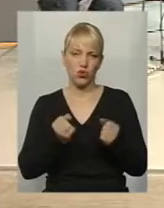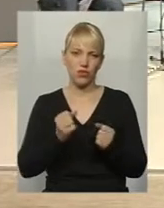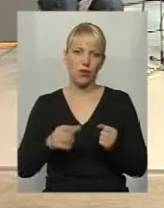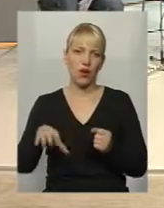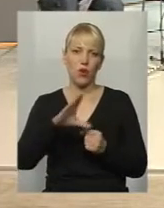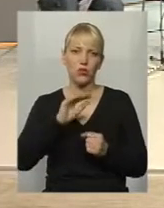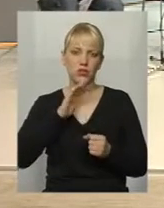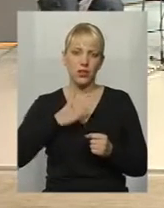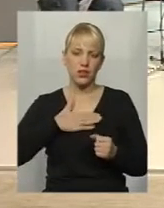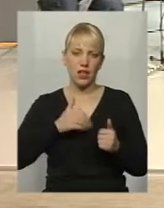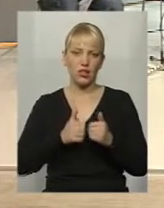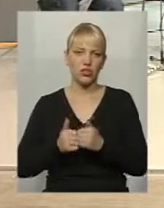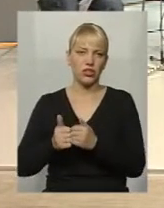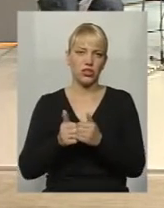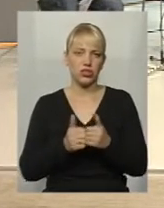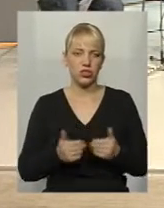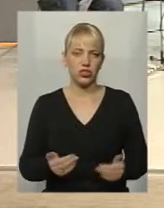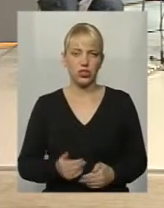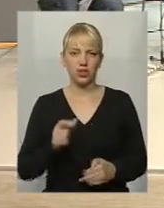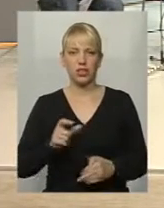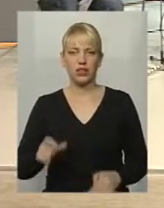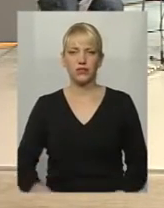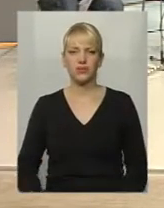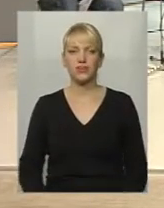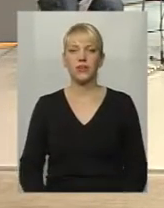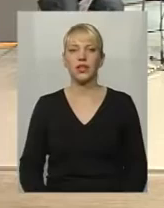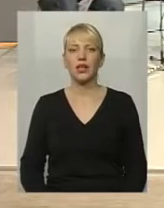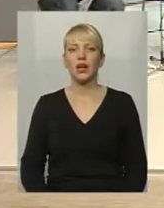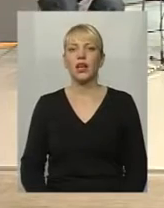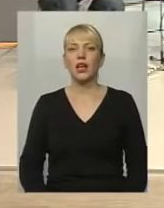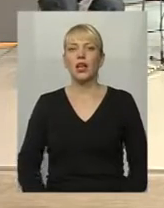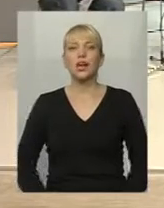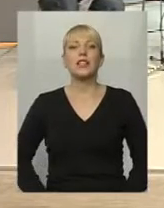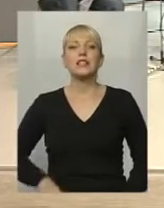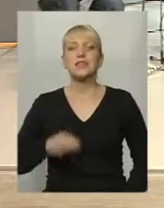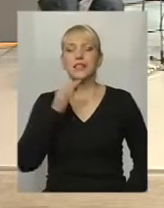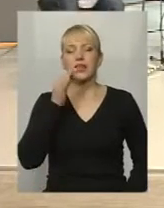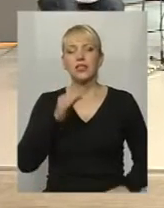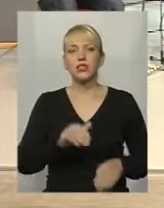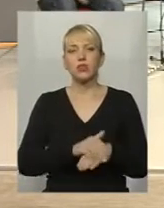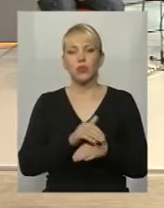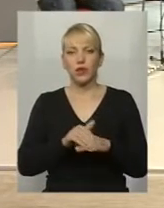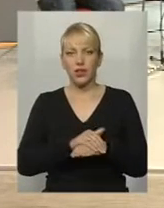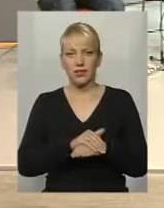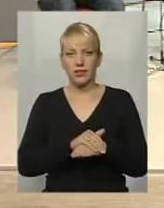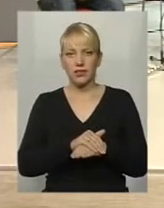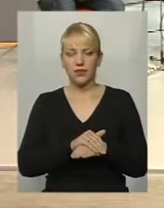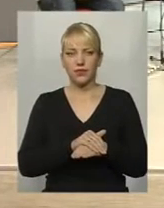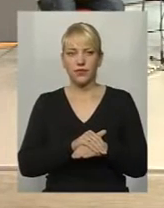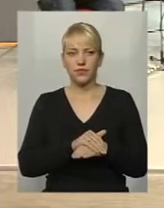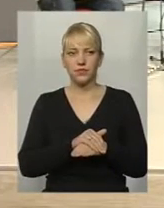жителів, нашої держави. Скажіть, будь ласка, Тетяна, а от